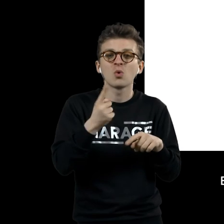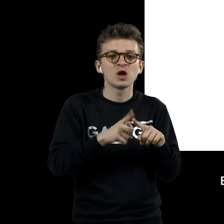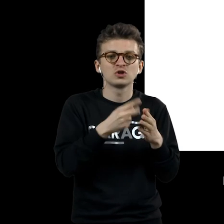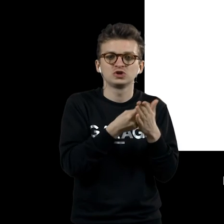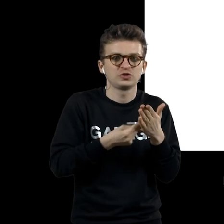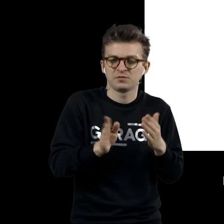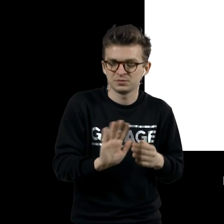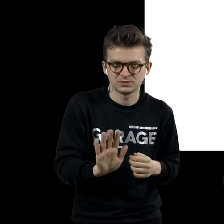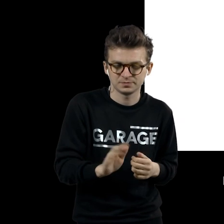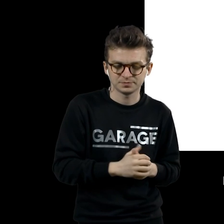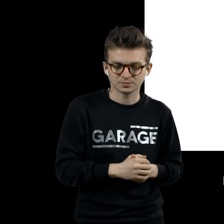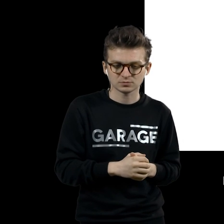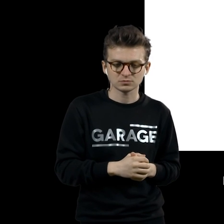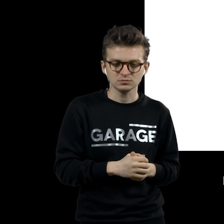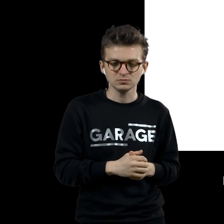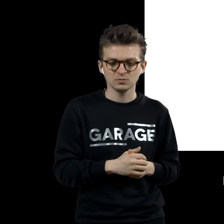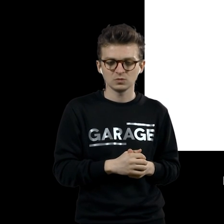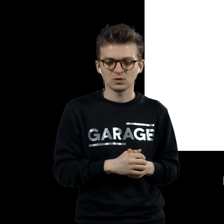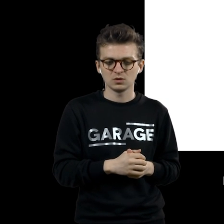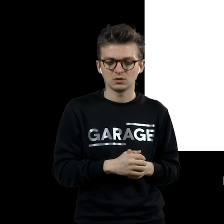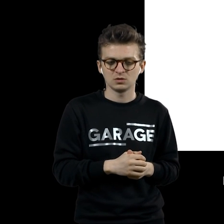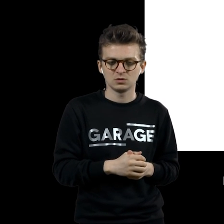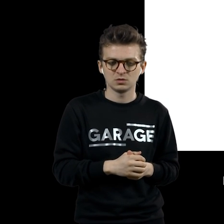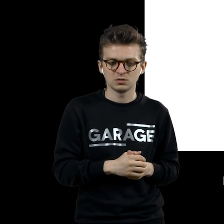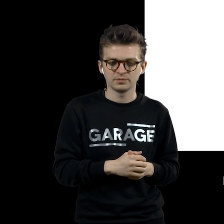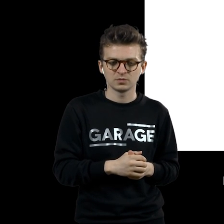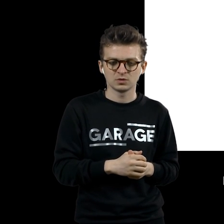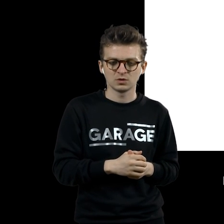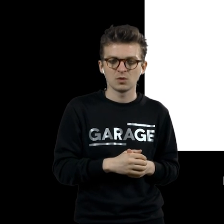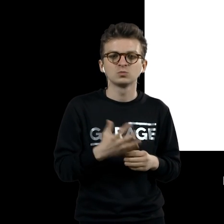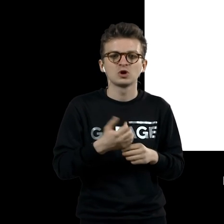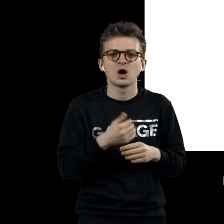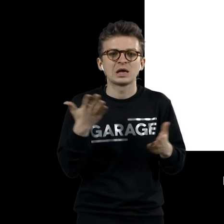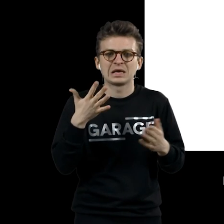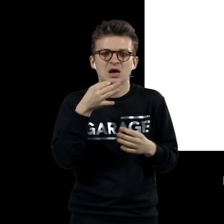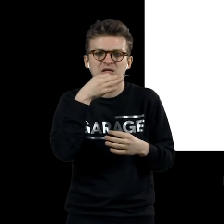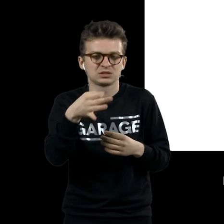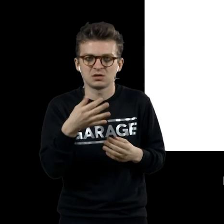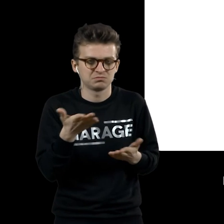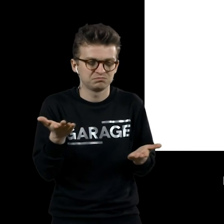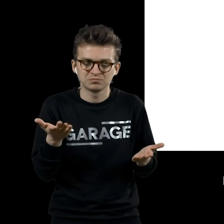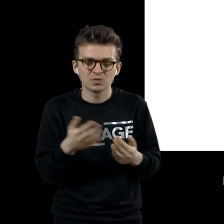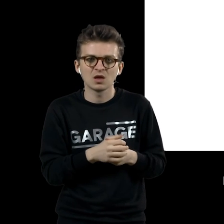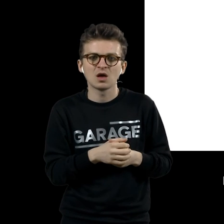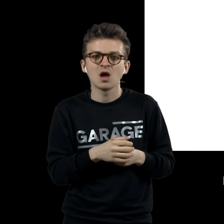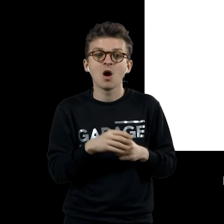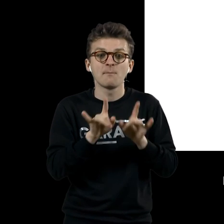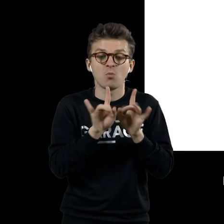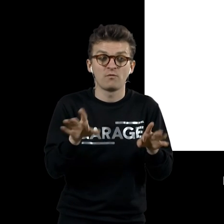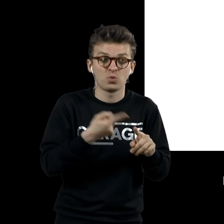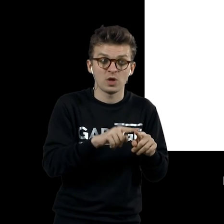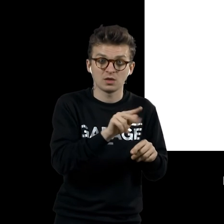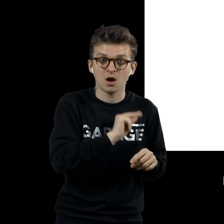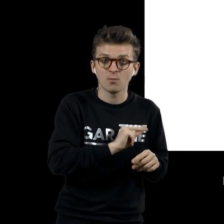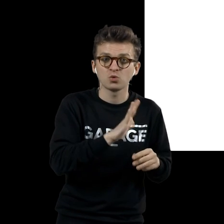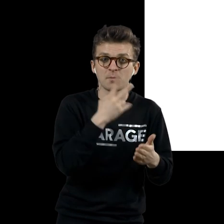муляжом. Тоже все, как бы, никаких разгадок у Дюшана нету. Поэтому по поводу этой работы, которая была